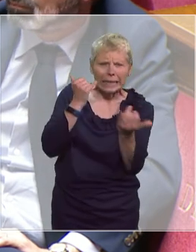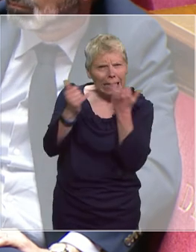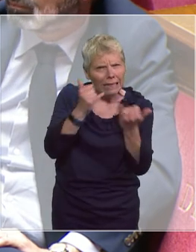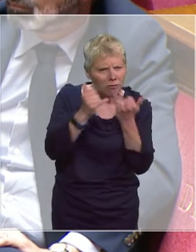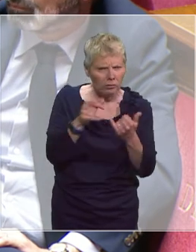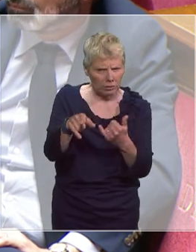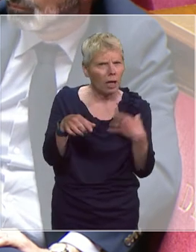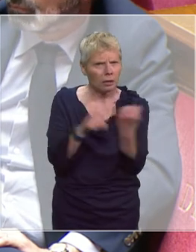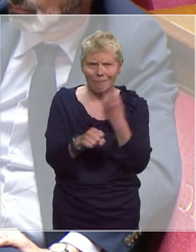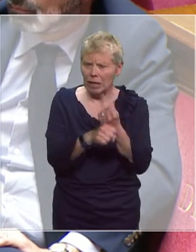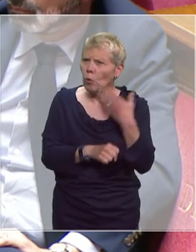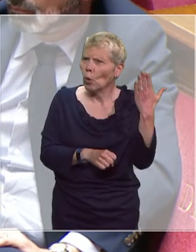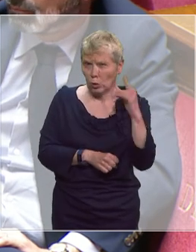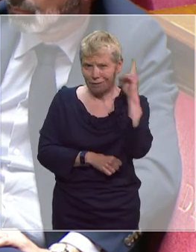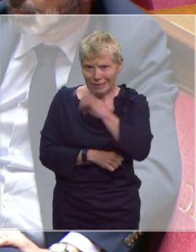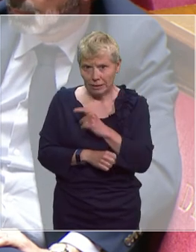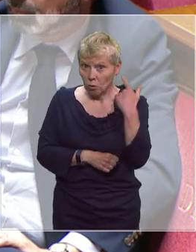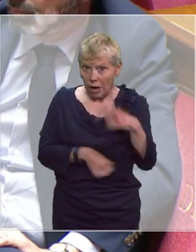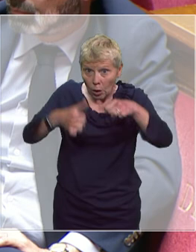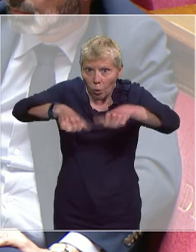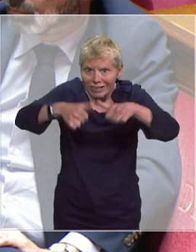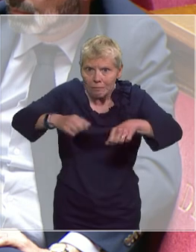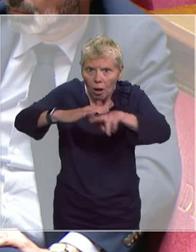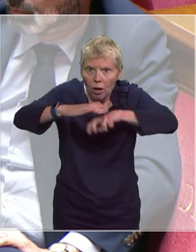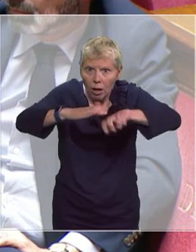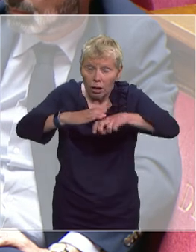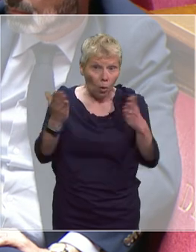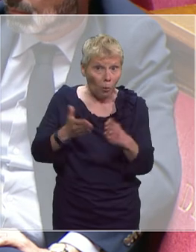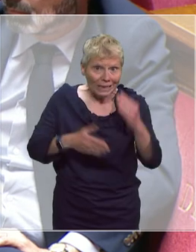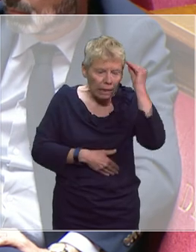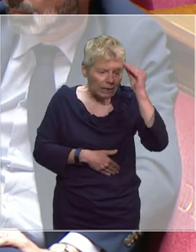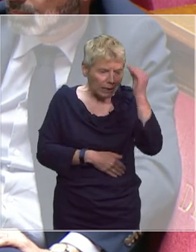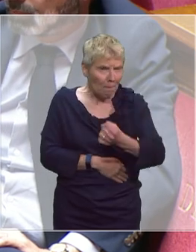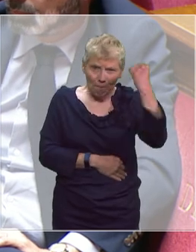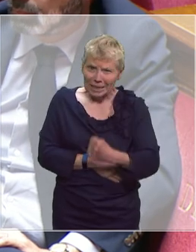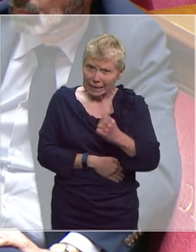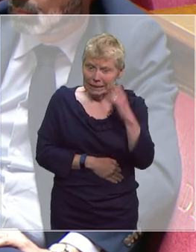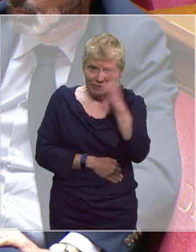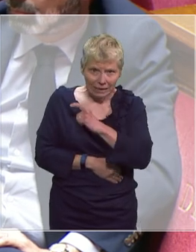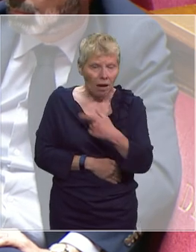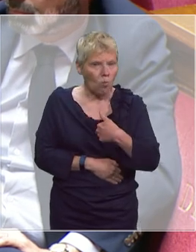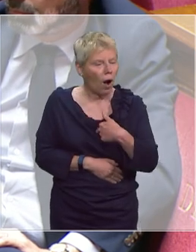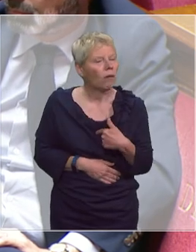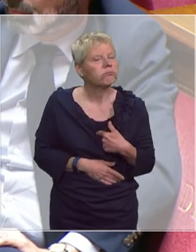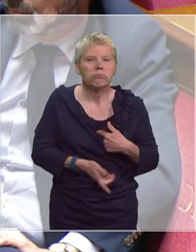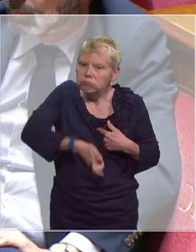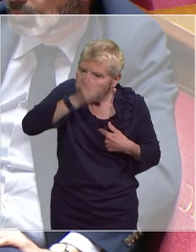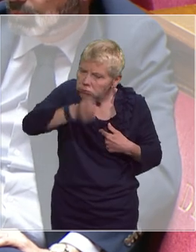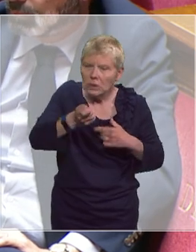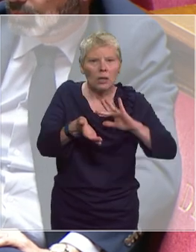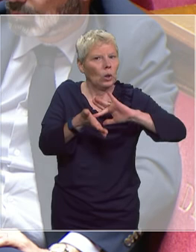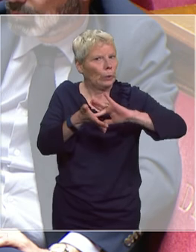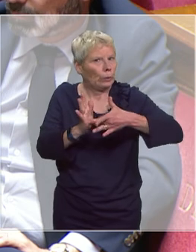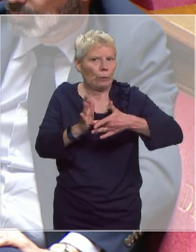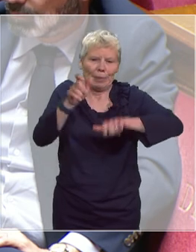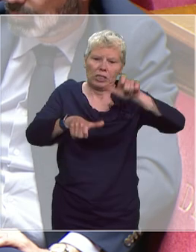conditions extrêmement difficiles. Vous imaginez que le confinement dans des hôpitaux psychiatriques peut être encore plus dur. Je salue l'engagement de l'ensemble des soignants de la filière